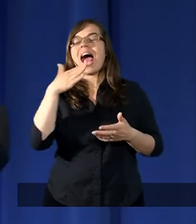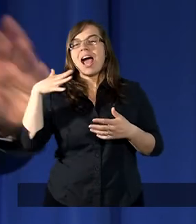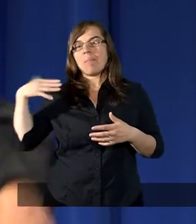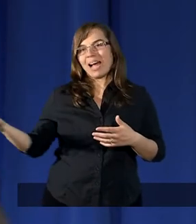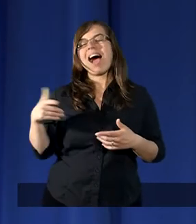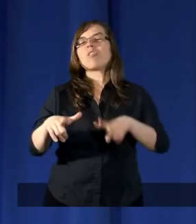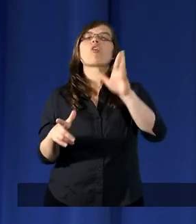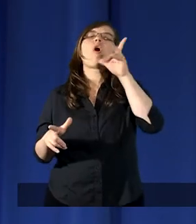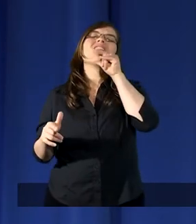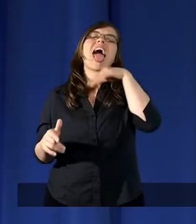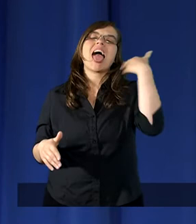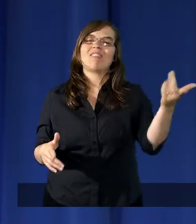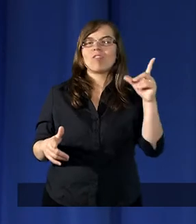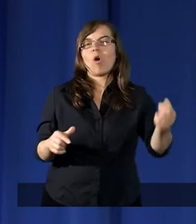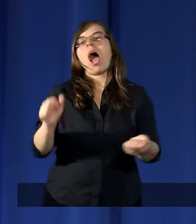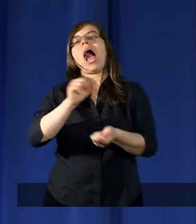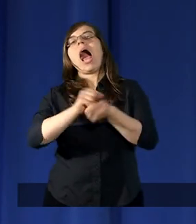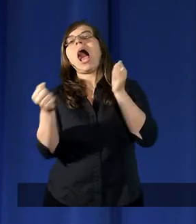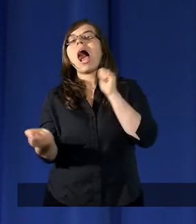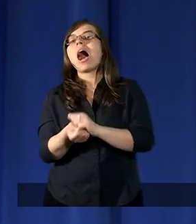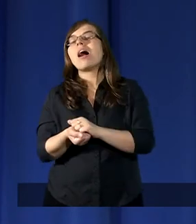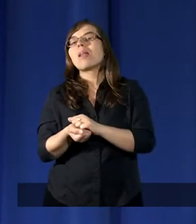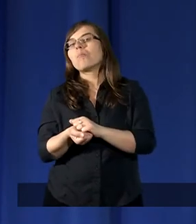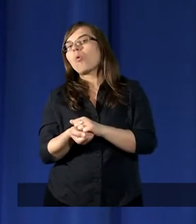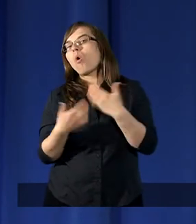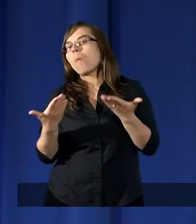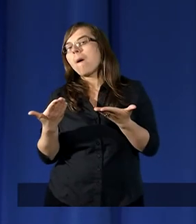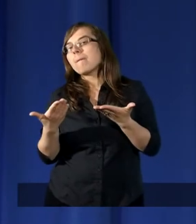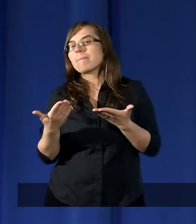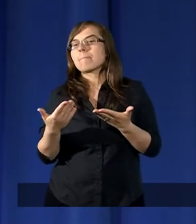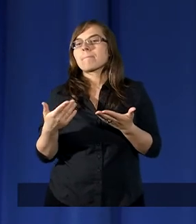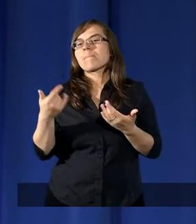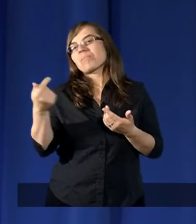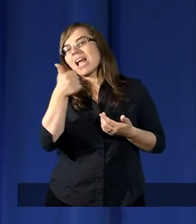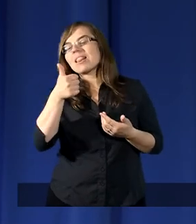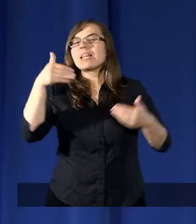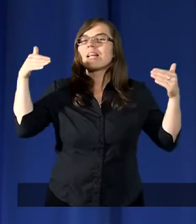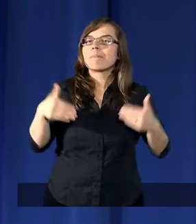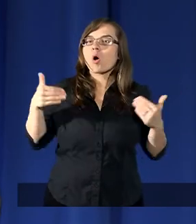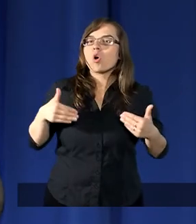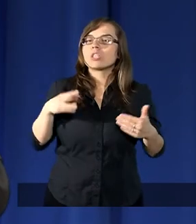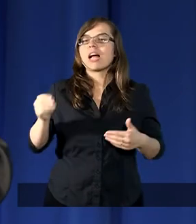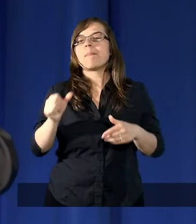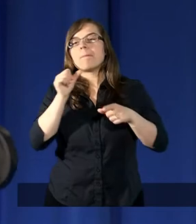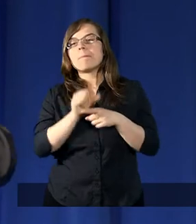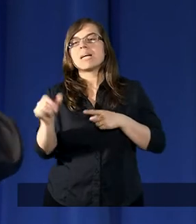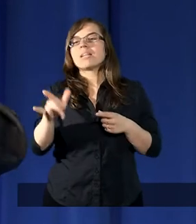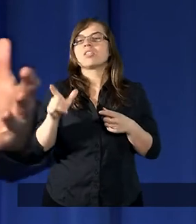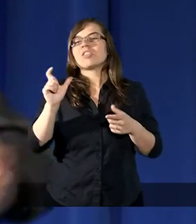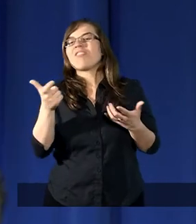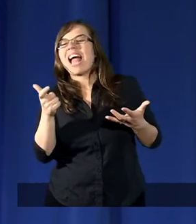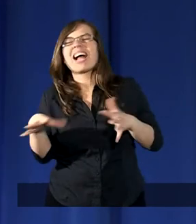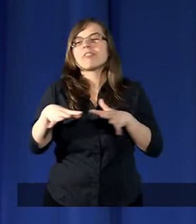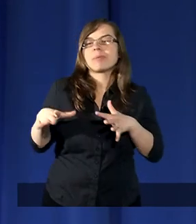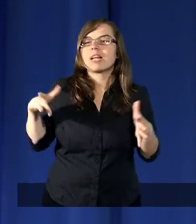pójdzie w lewo. Albo jedynie może być, w